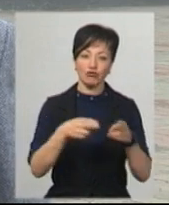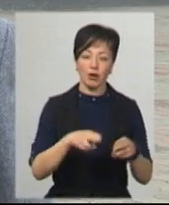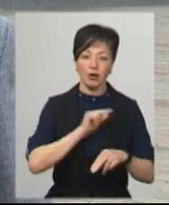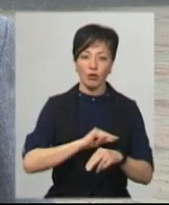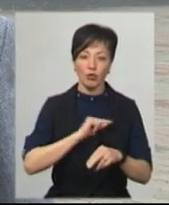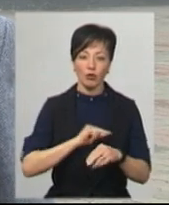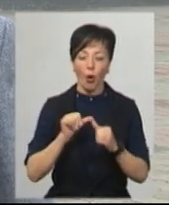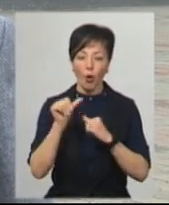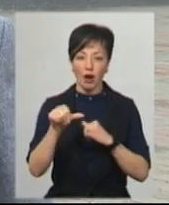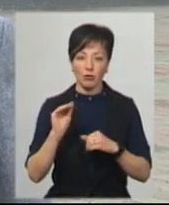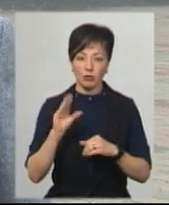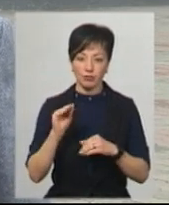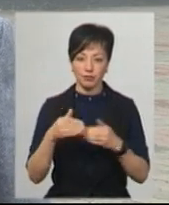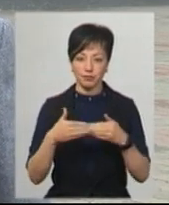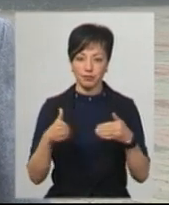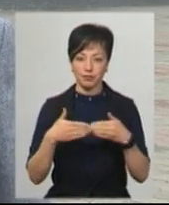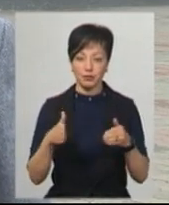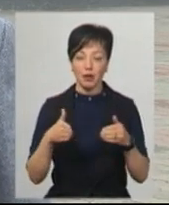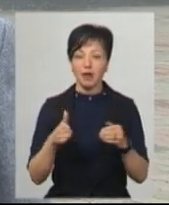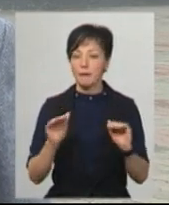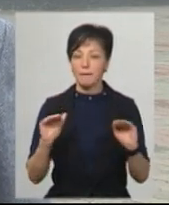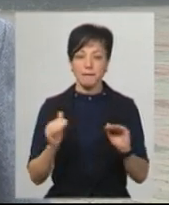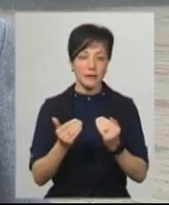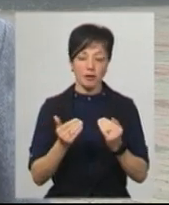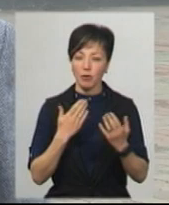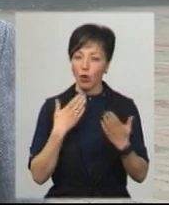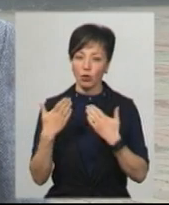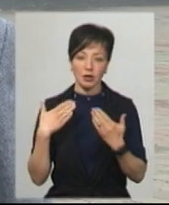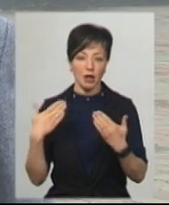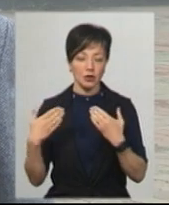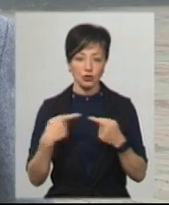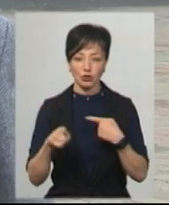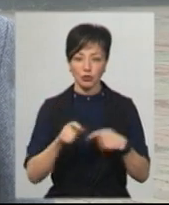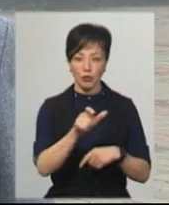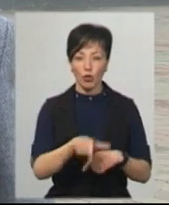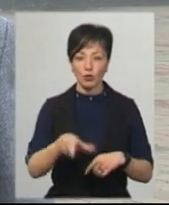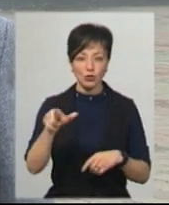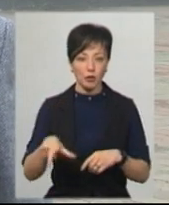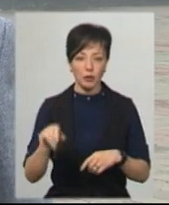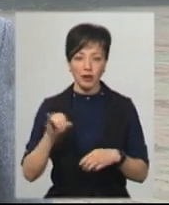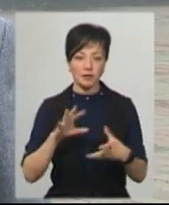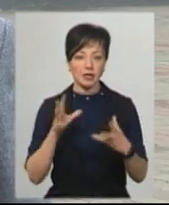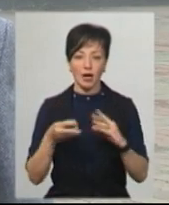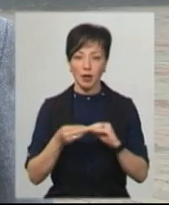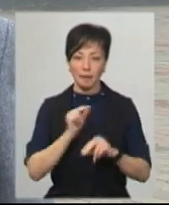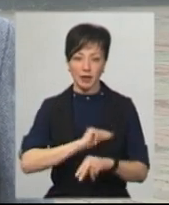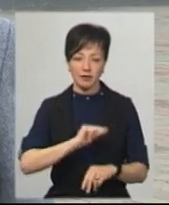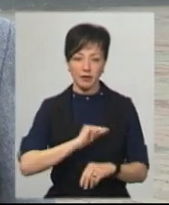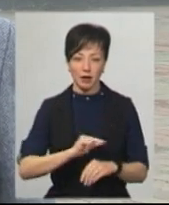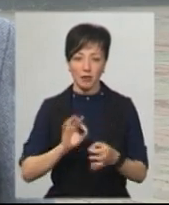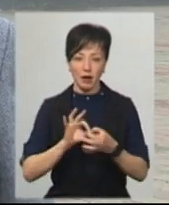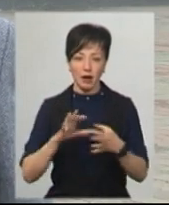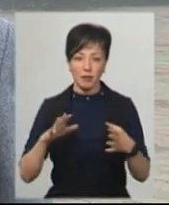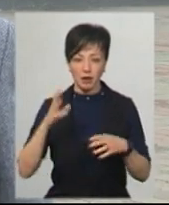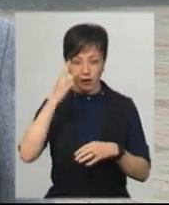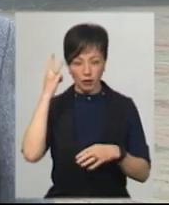контакт з іншими посадовими особами і взагалі працівниками ХАЕС.